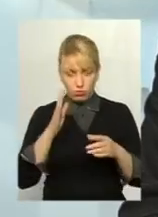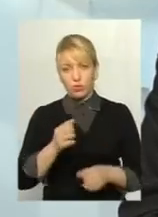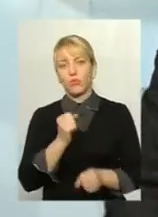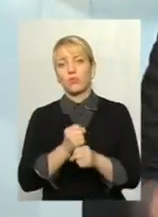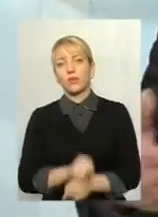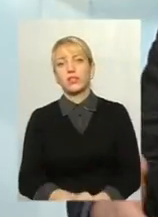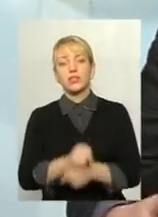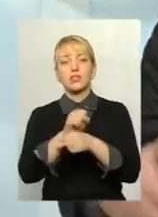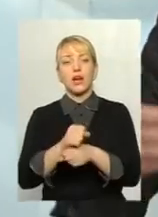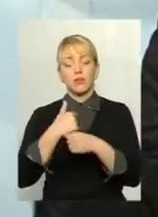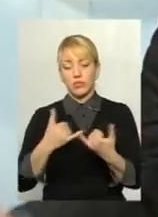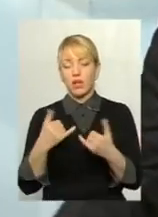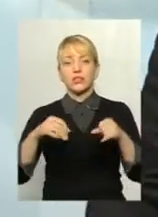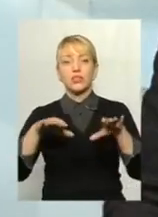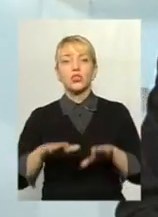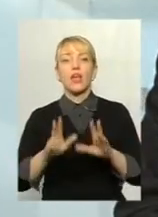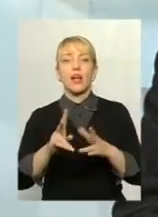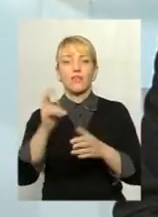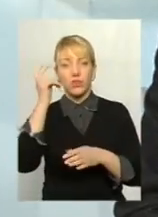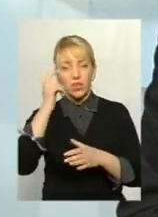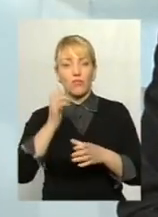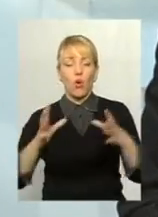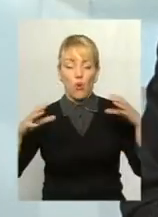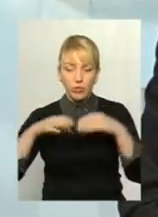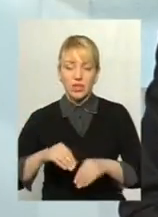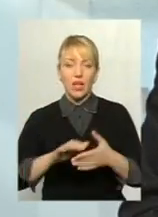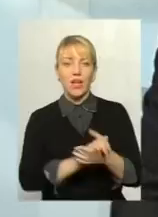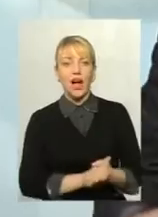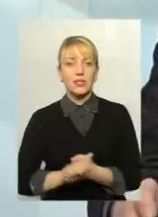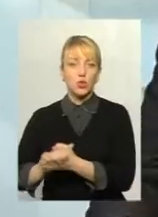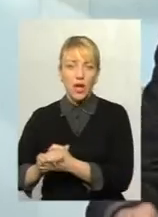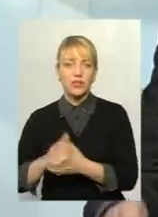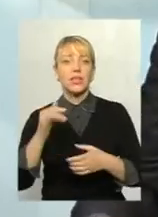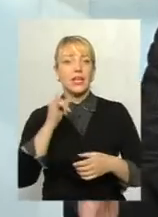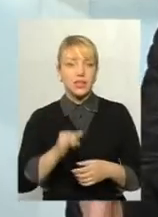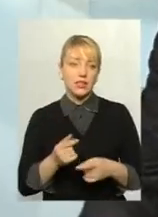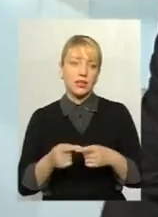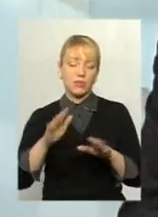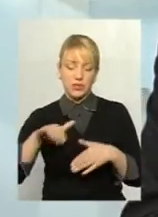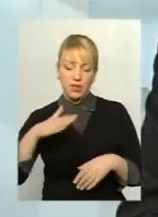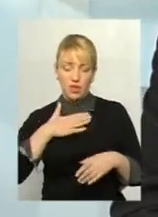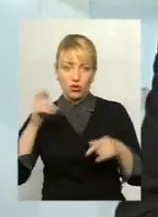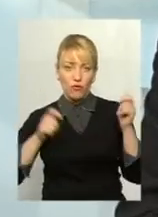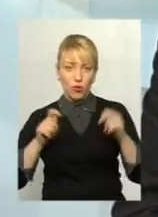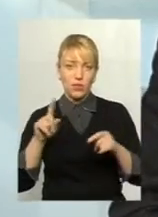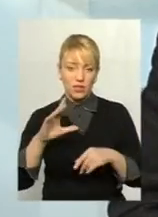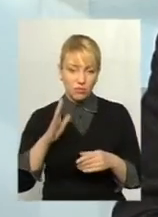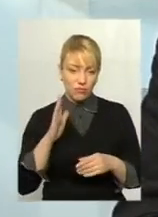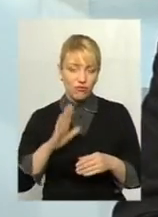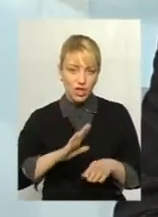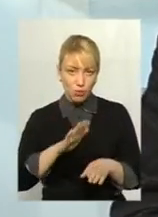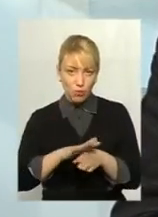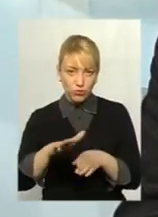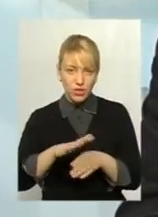рішаємо, як в Києві об'єднати асоціації. І бачимо, що є навіть після нашої форуми, які відбуваються в Хмельницьку, є вже великі